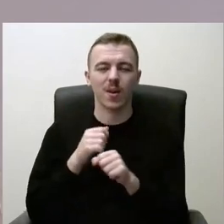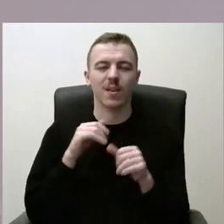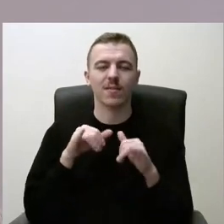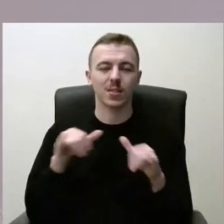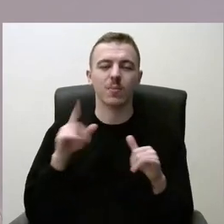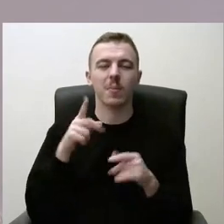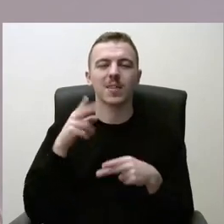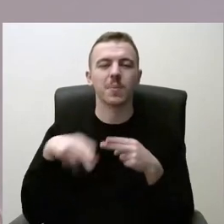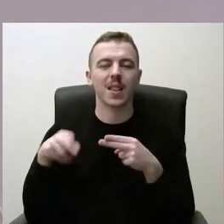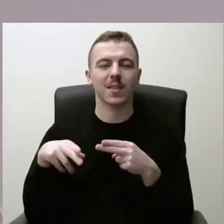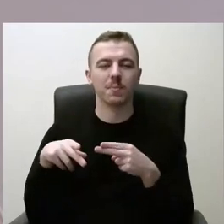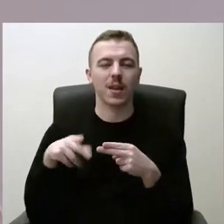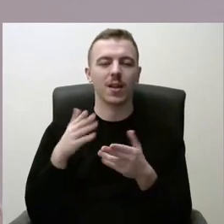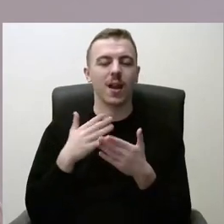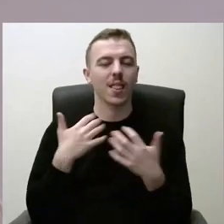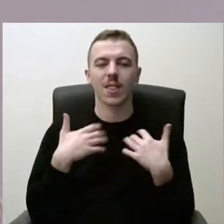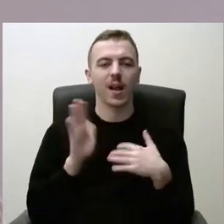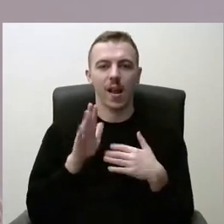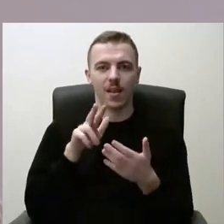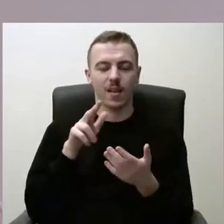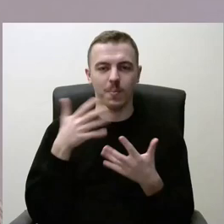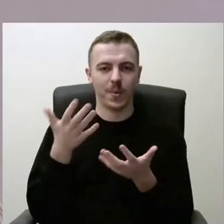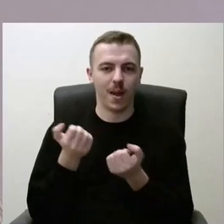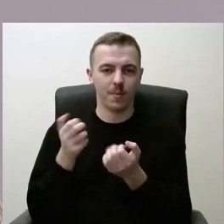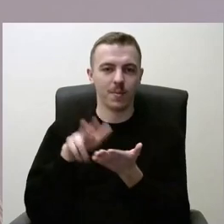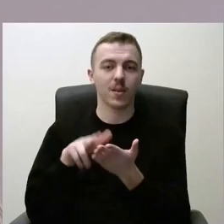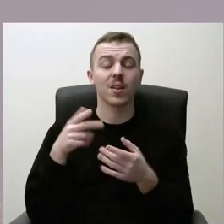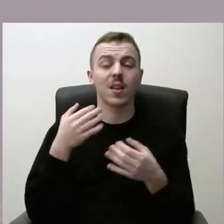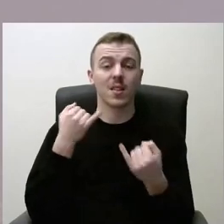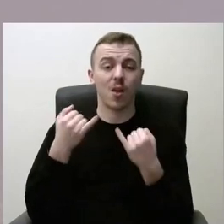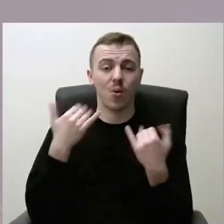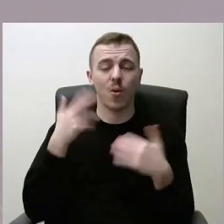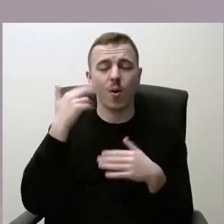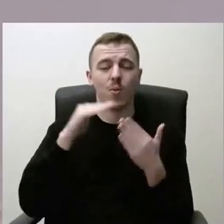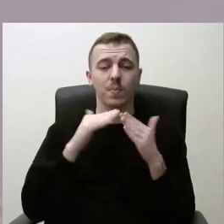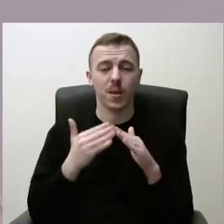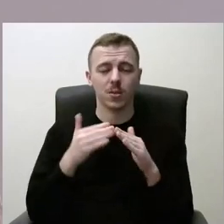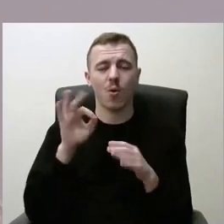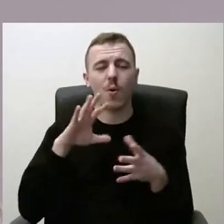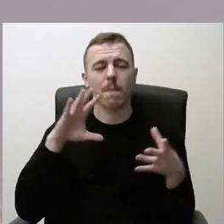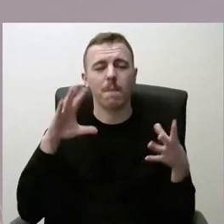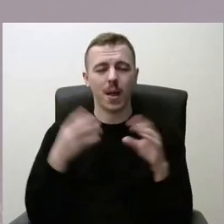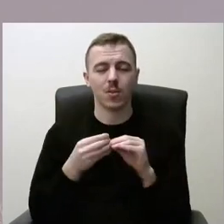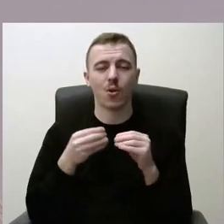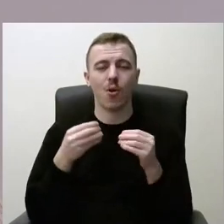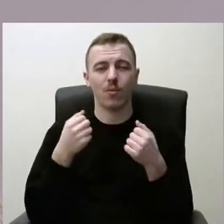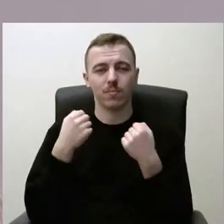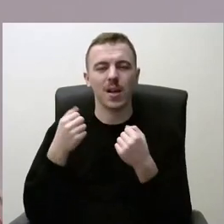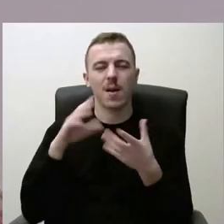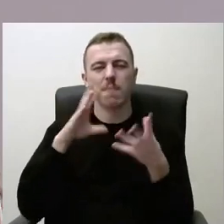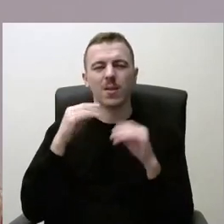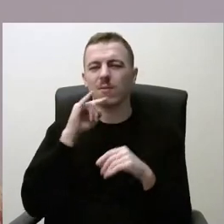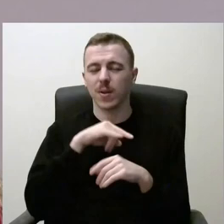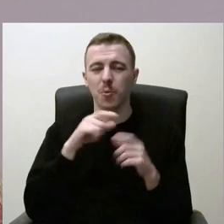sprendimai yra netaip greitai priimami, dialogas su Kauno miestu dėl bendro transporto, dėl bendro bileto, nes